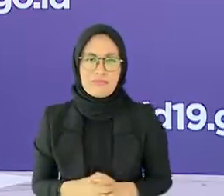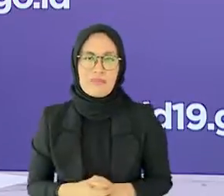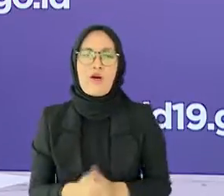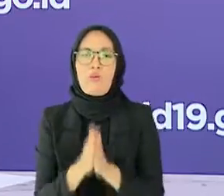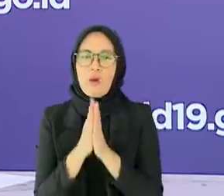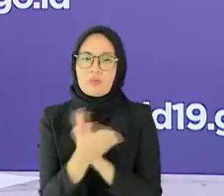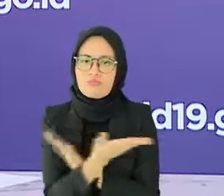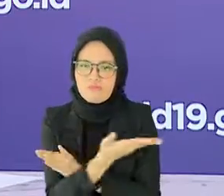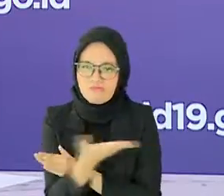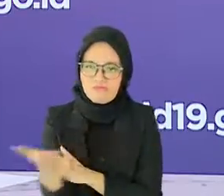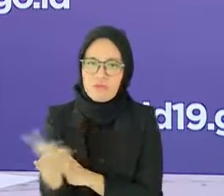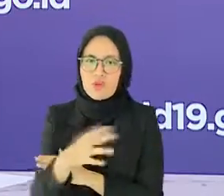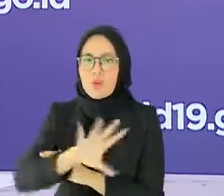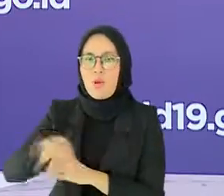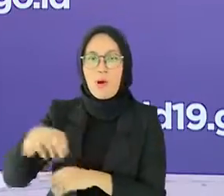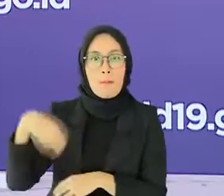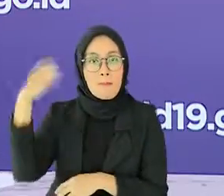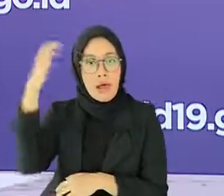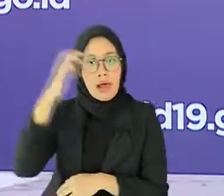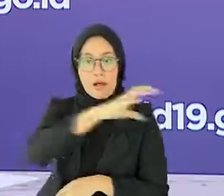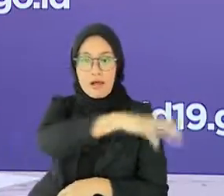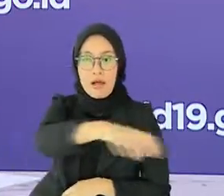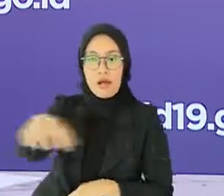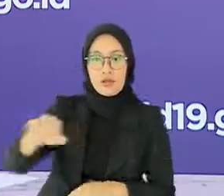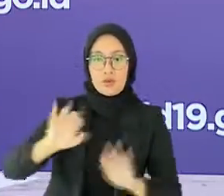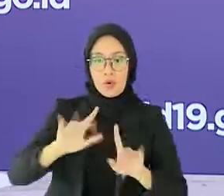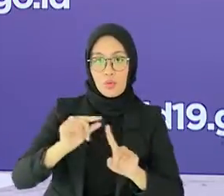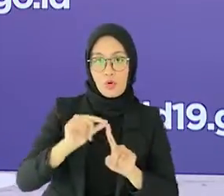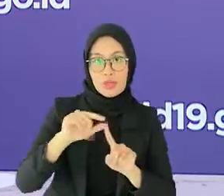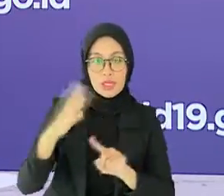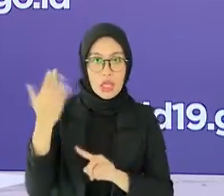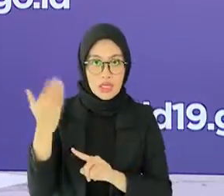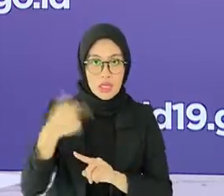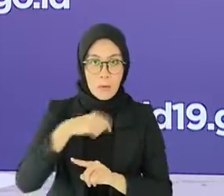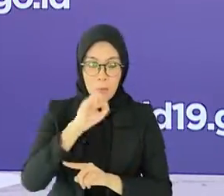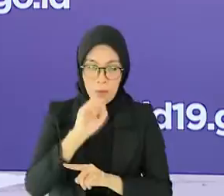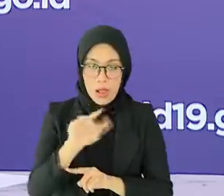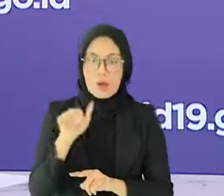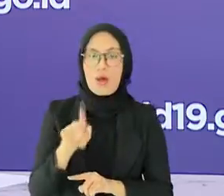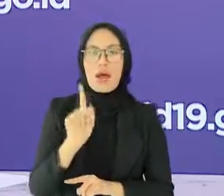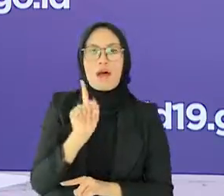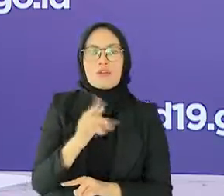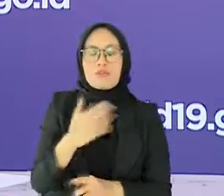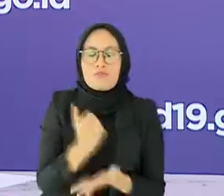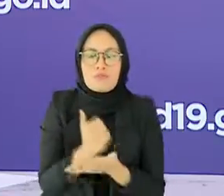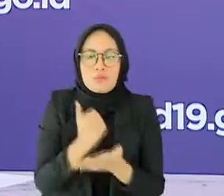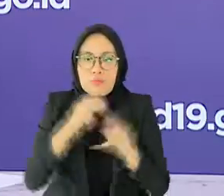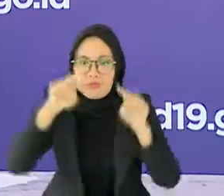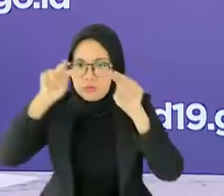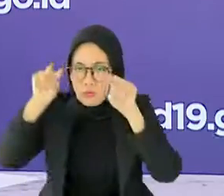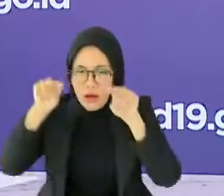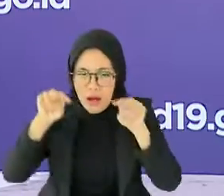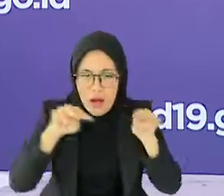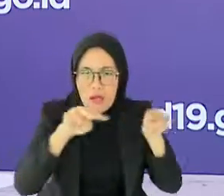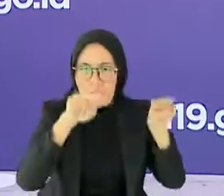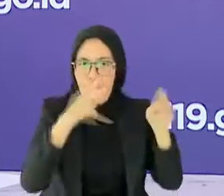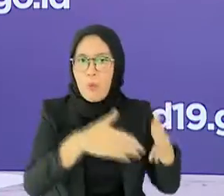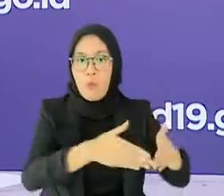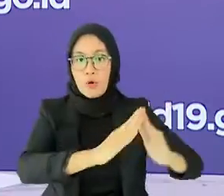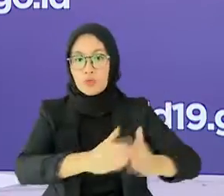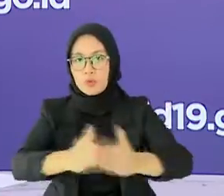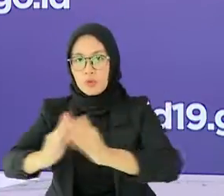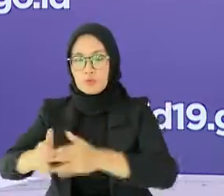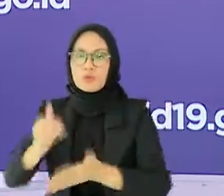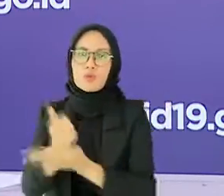dimohon kepada seluruh kepala daerah dari 10 provinsi ini untuk betul-betul memantau pelaksanaan fungsi posko di